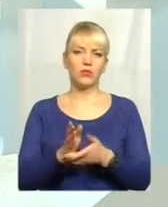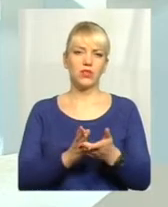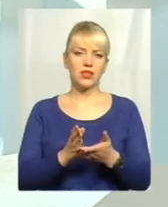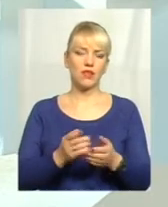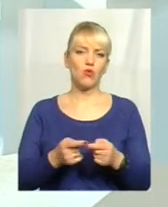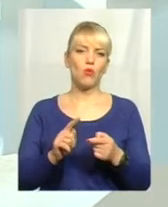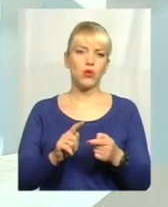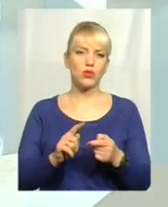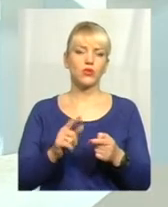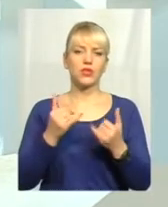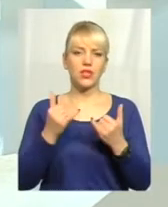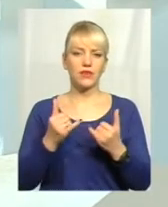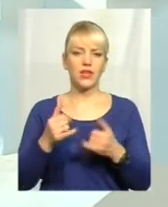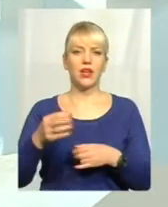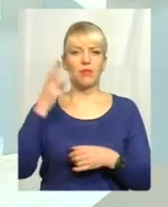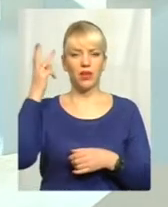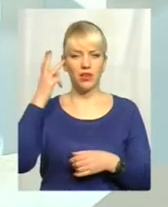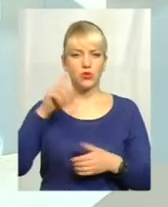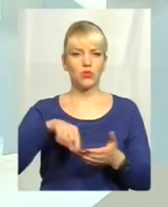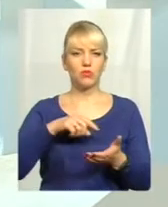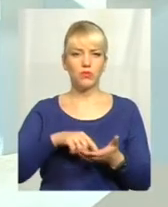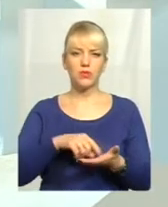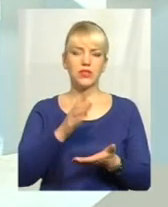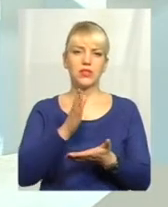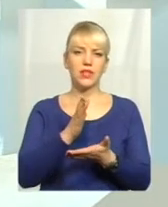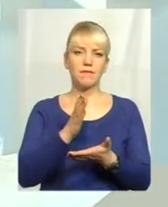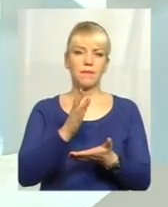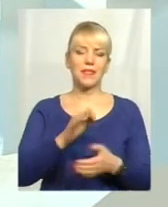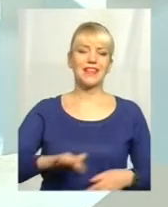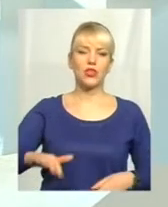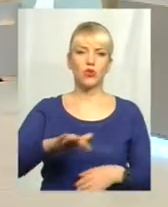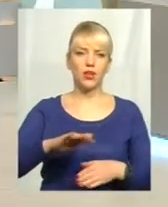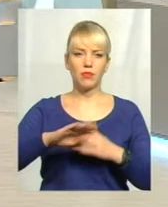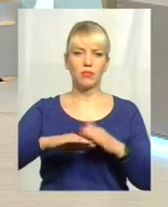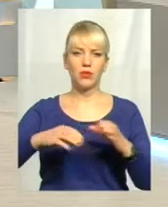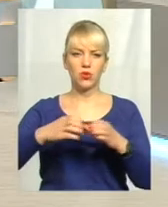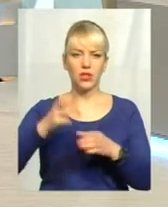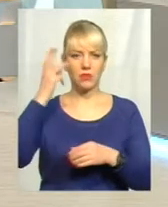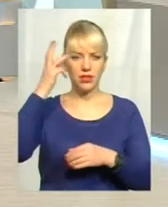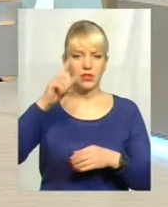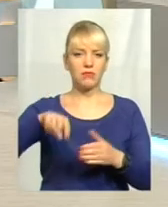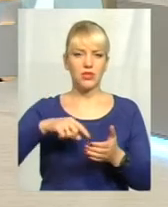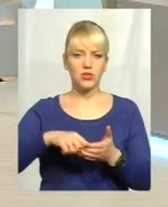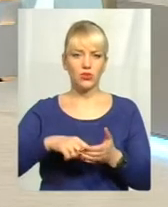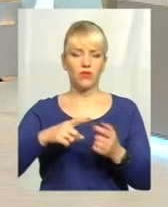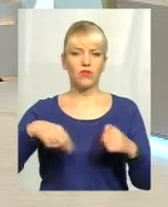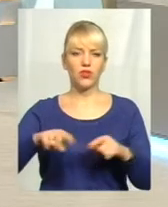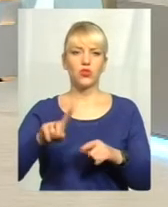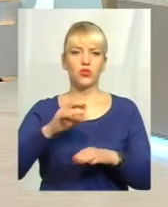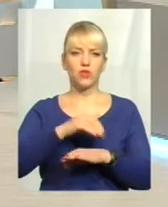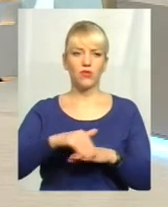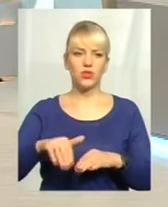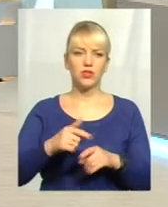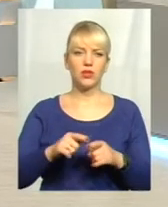дійсно, наразі в місто Хмельницькому у нас, саме в територіальному підрозділу, тобто Хмельницькому міському відділі, що знаходиться на вулиці